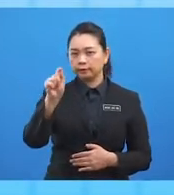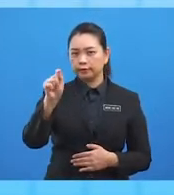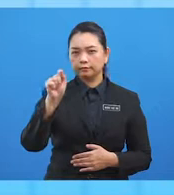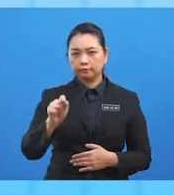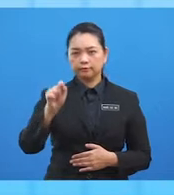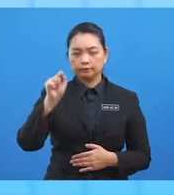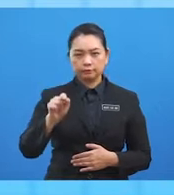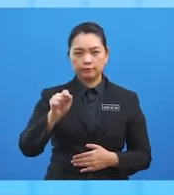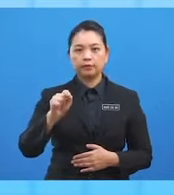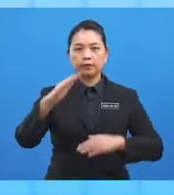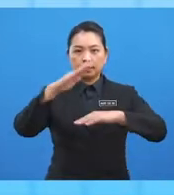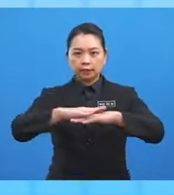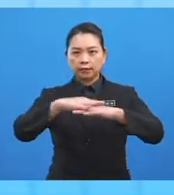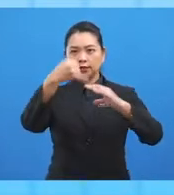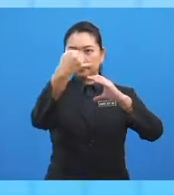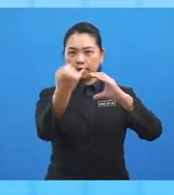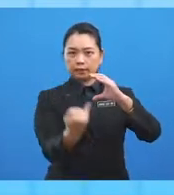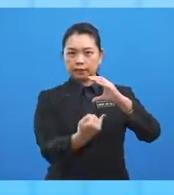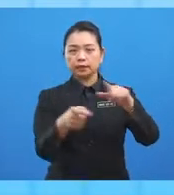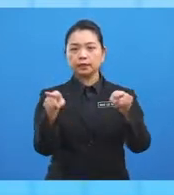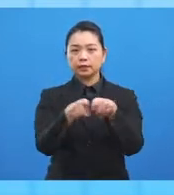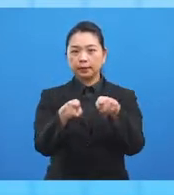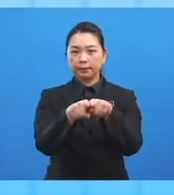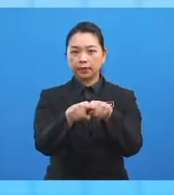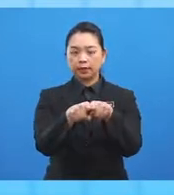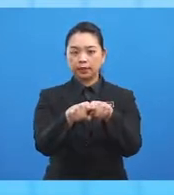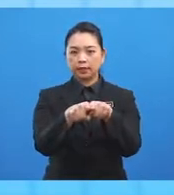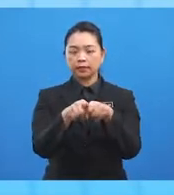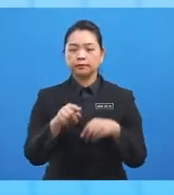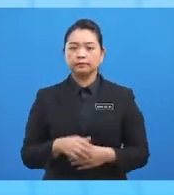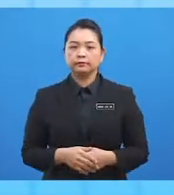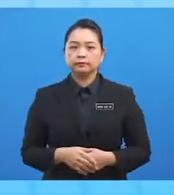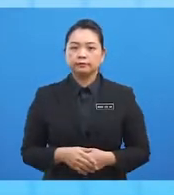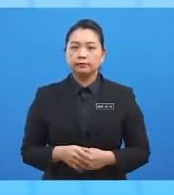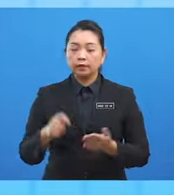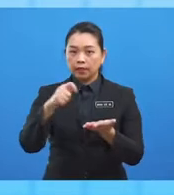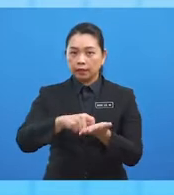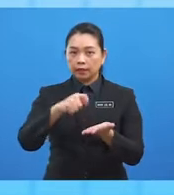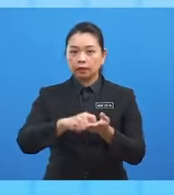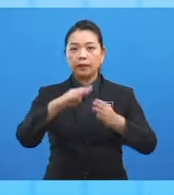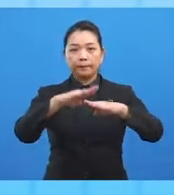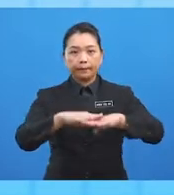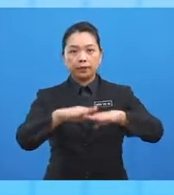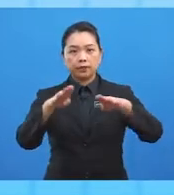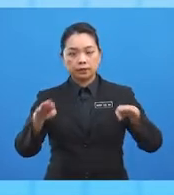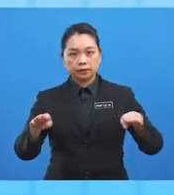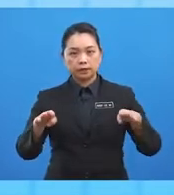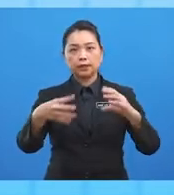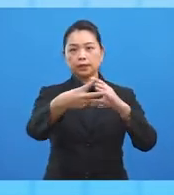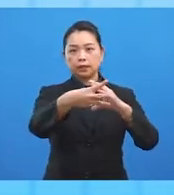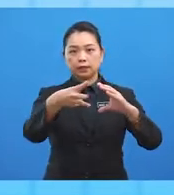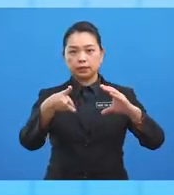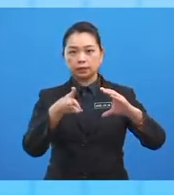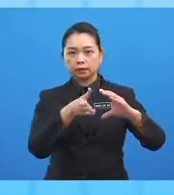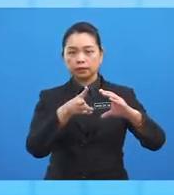tersebut berada di atas meridian yang sama. Kehendak soalan ialah hitung beza latitude di